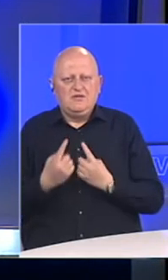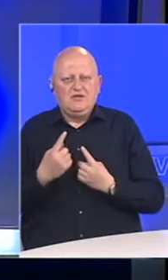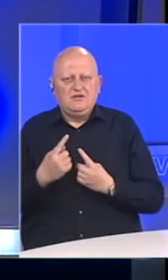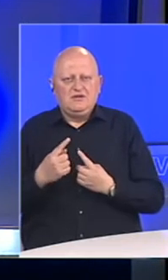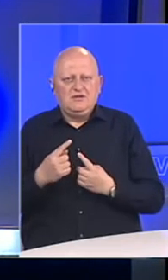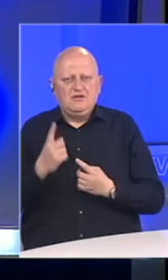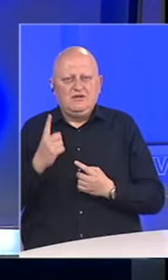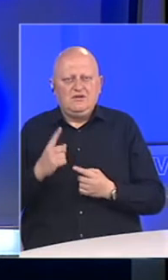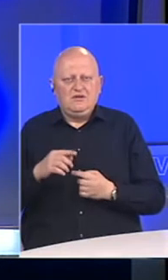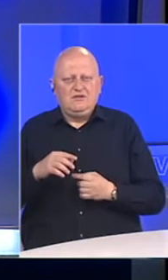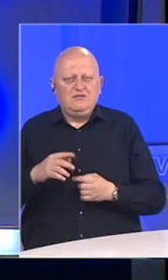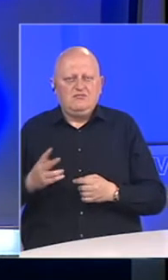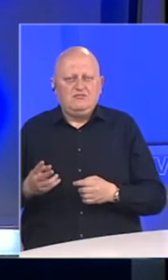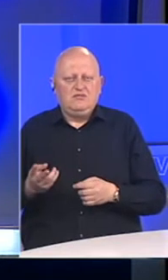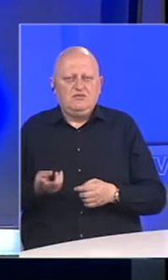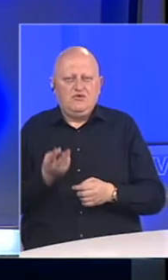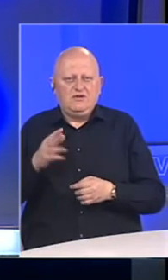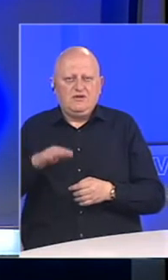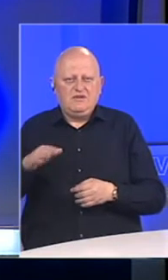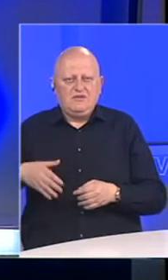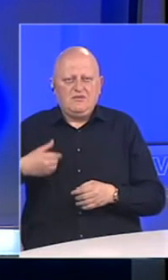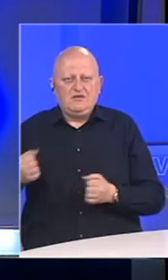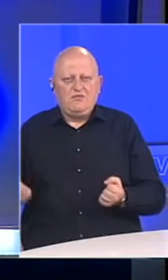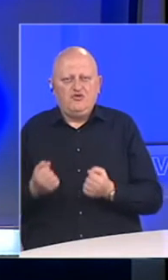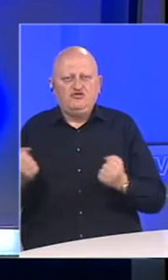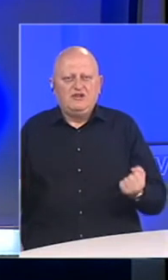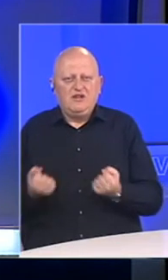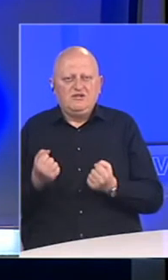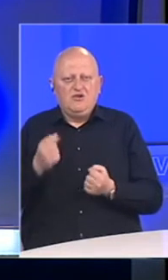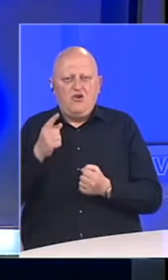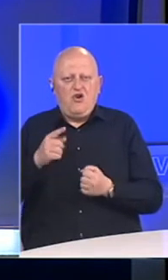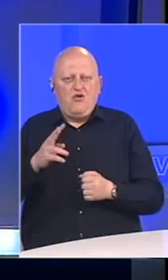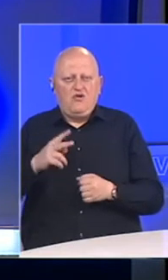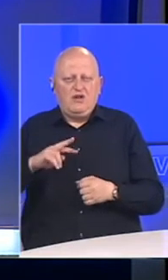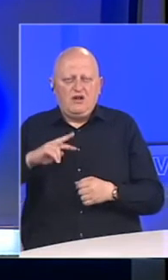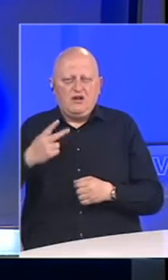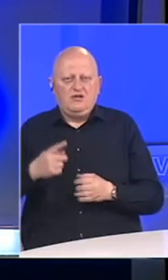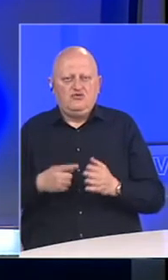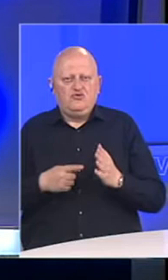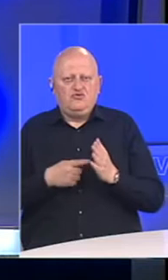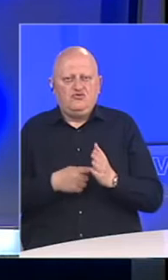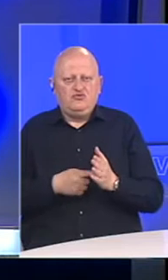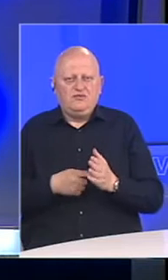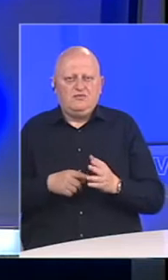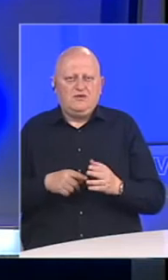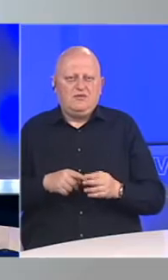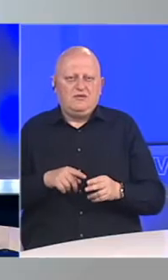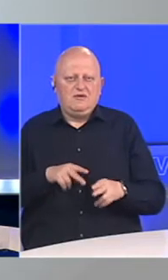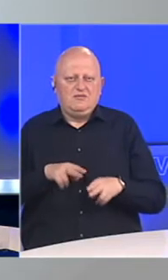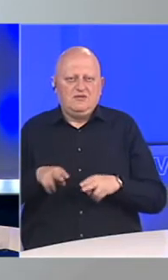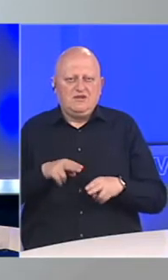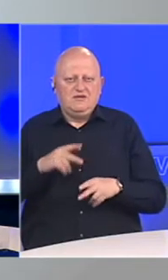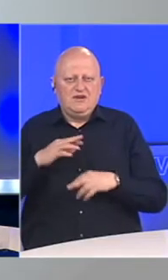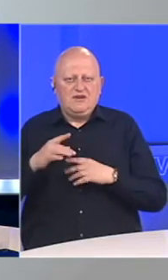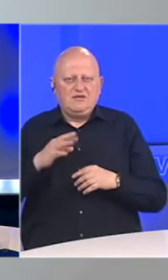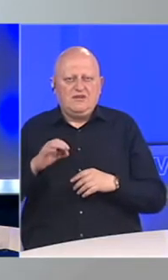stabilnosti i integriteta djece i mladih s poteškoćama u razvoju. O ovoj, ali i nekim drugim temama iz